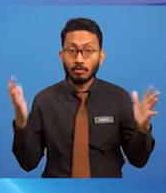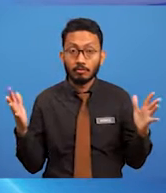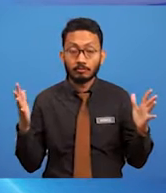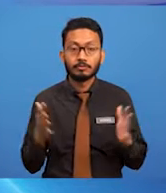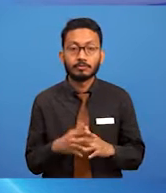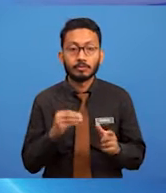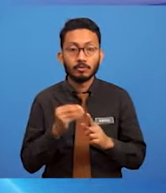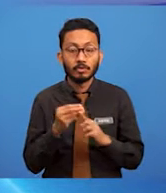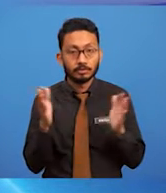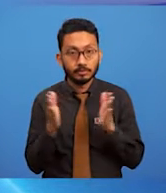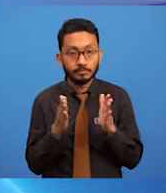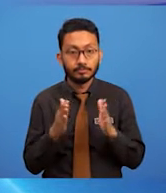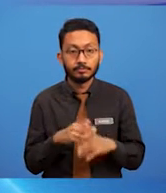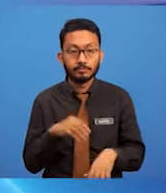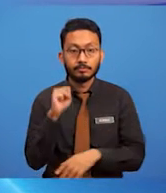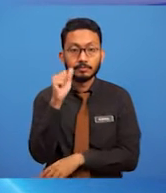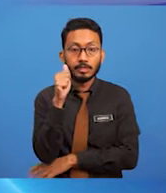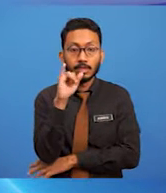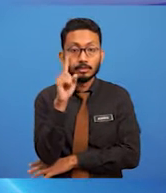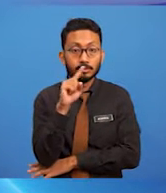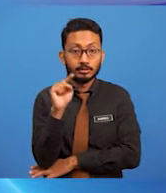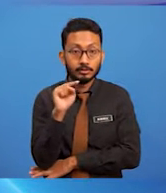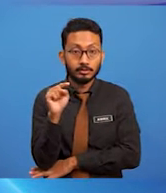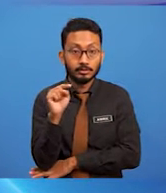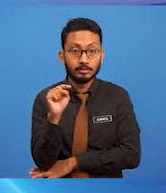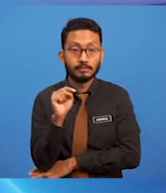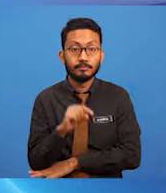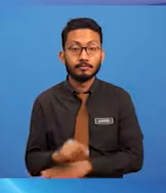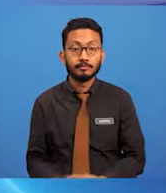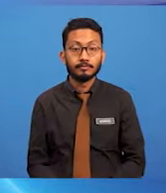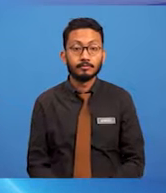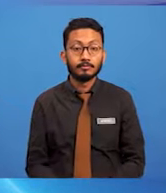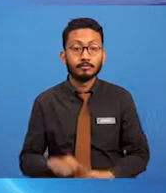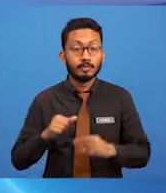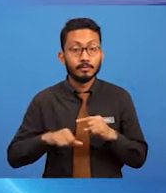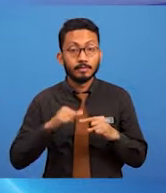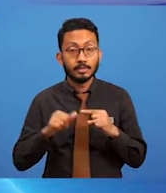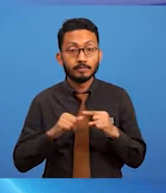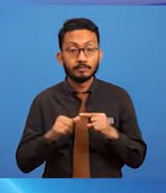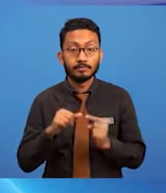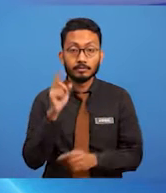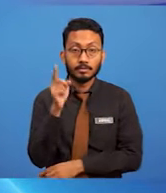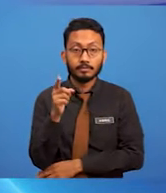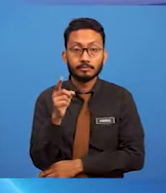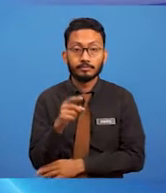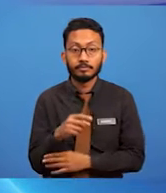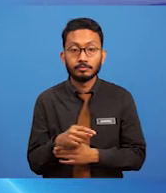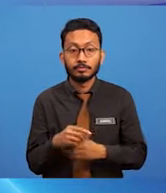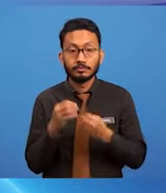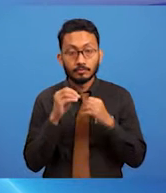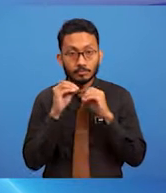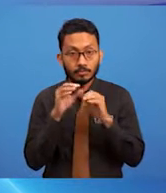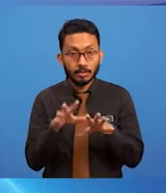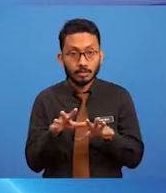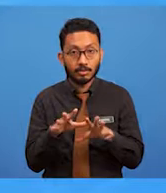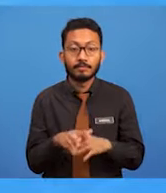dalam kata ringkas apabila anda zoom in ataupun zoom out dia